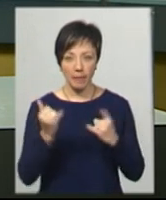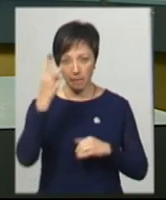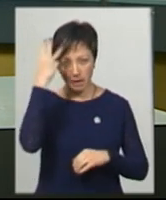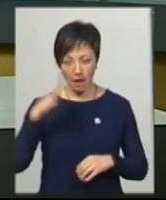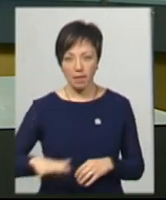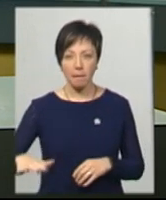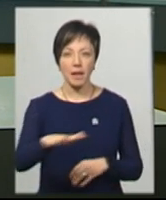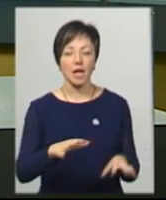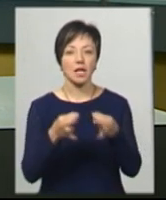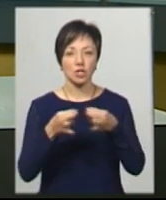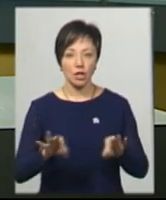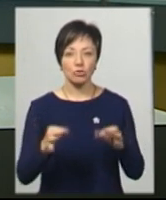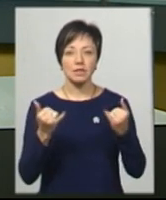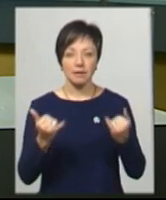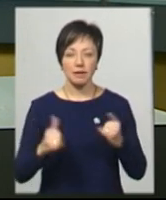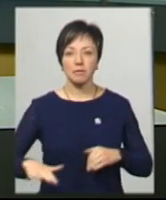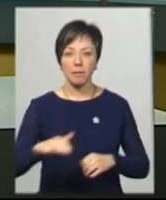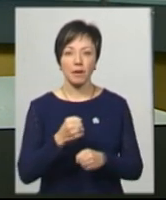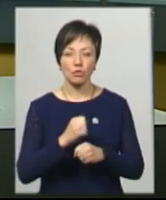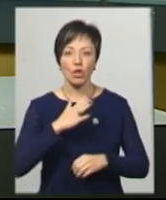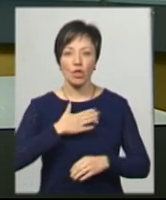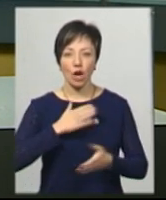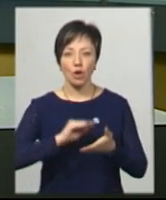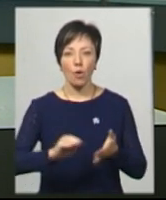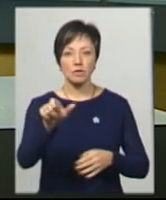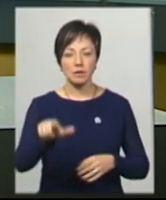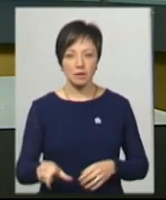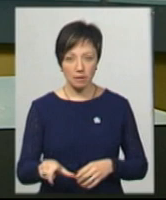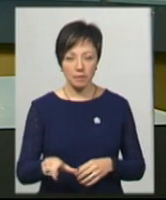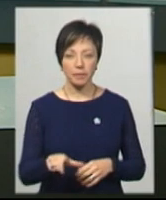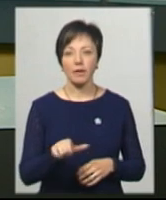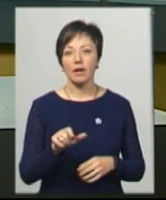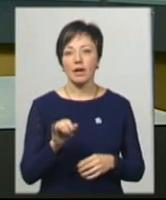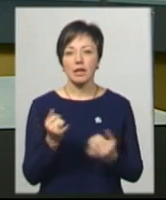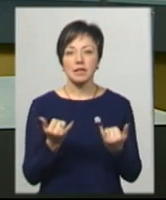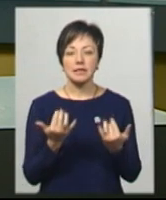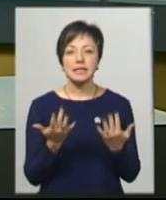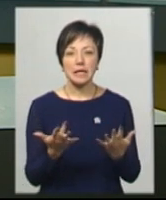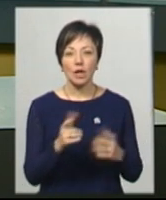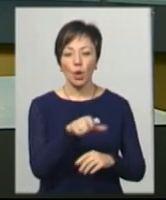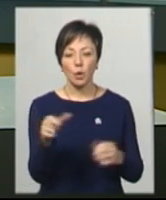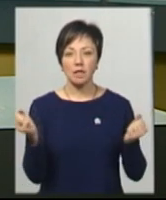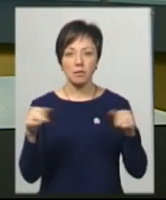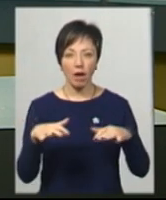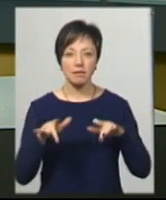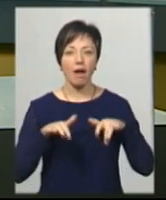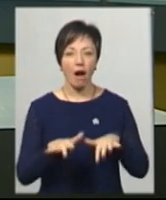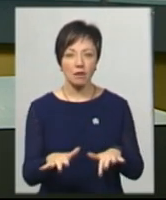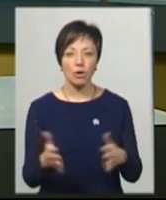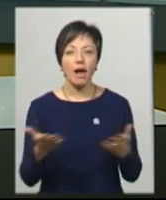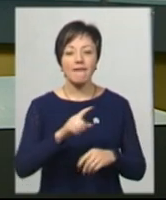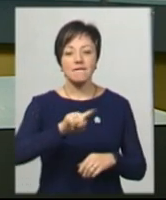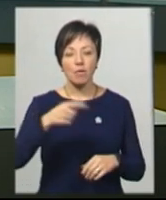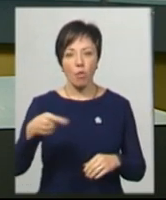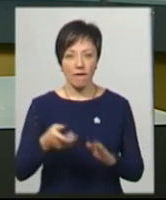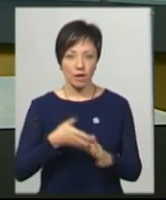на Майдані Незалежності. Зараз на Майдані працює наша кореспондентка Анастасія Збродова. Скільки людей зібралося на акцію, які вимоги